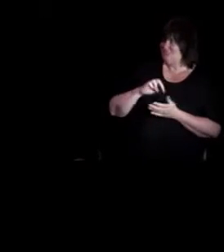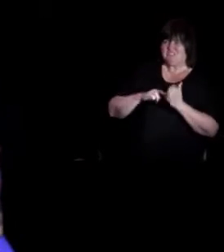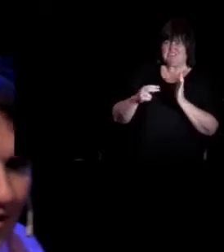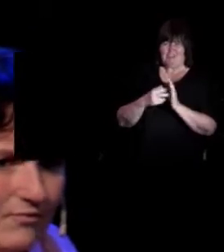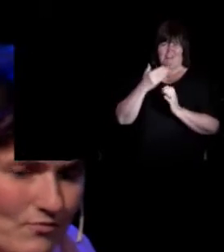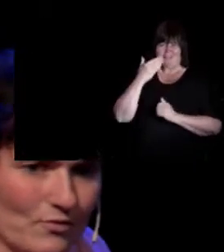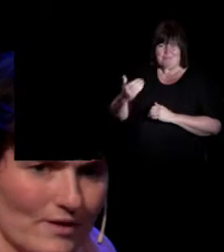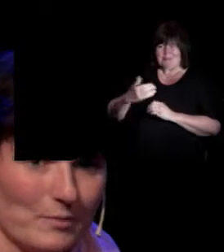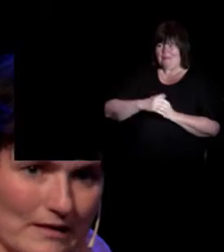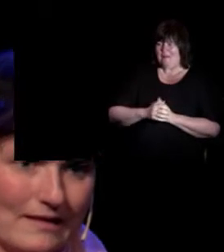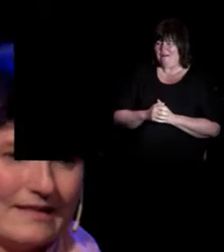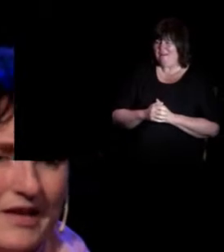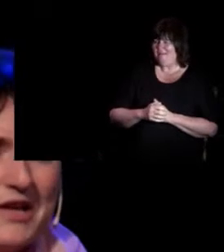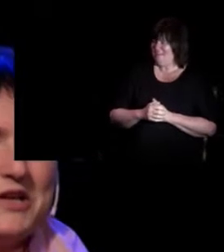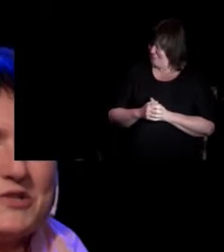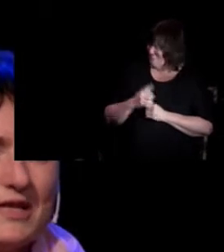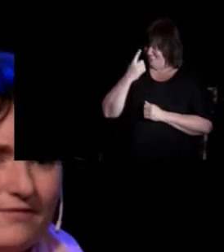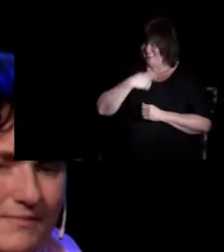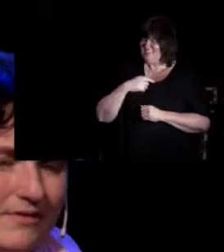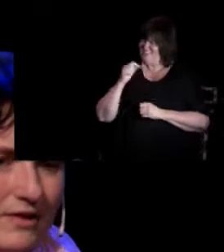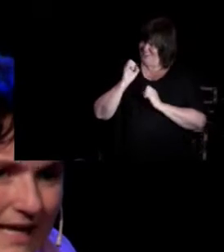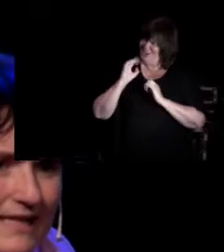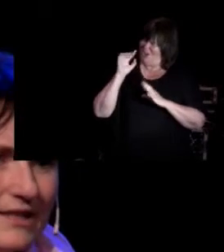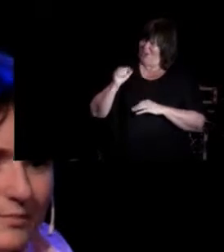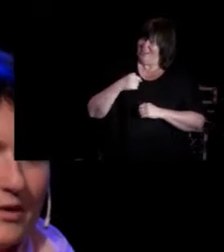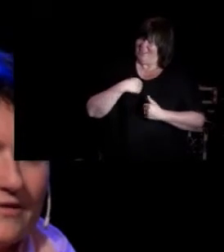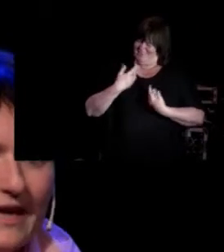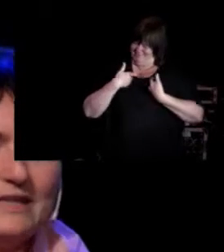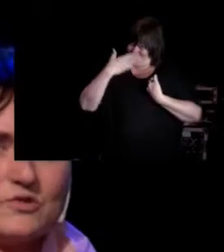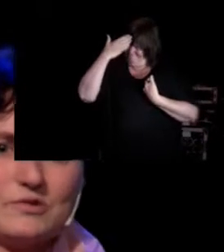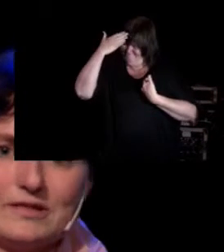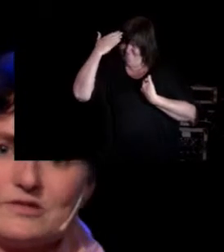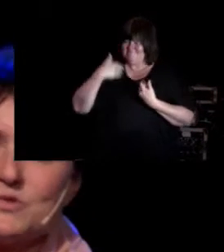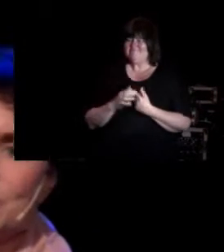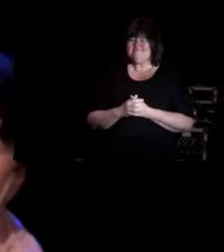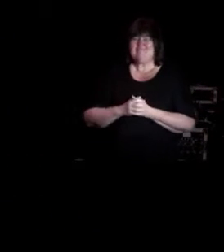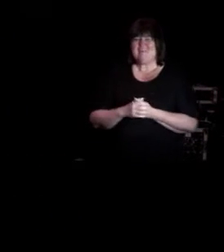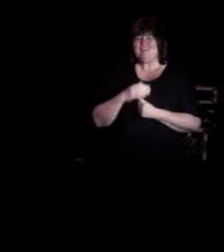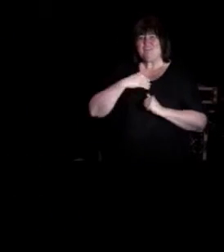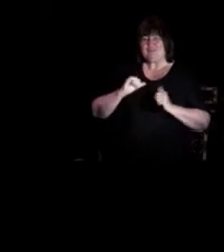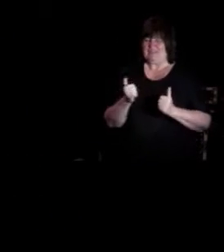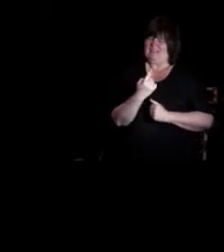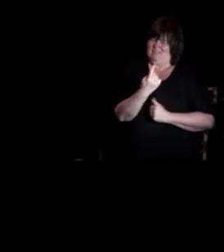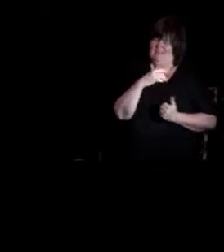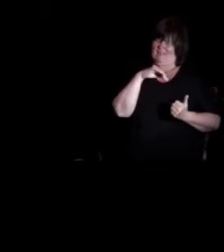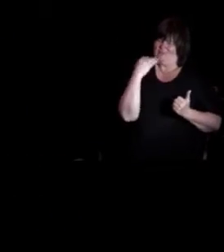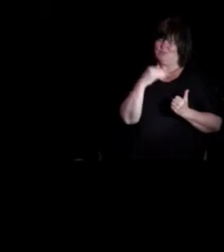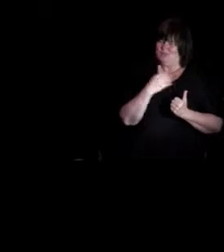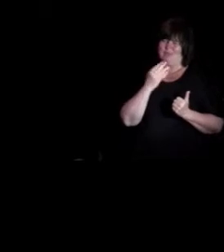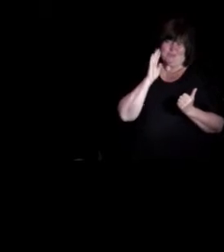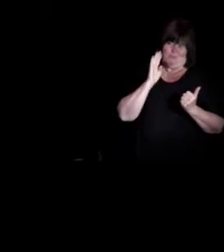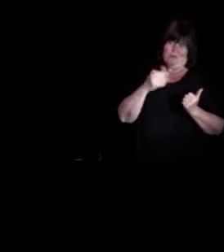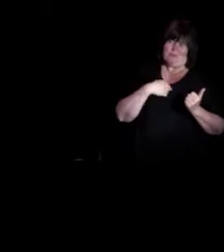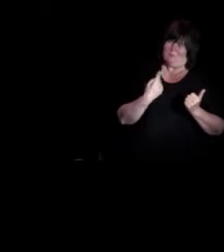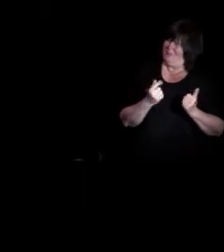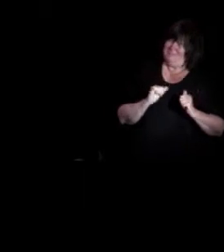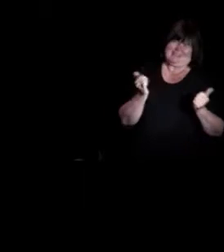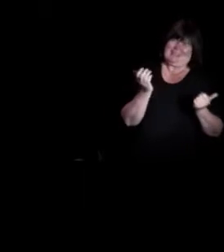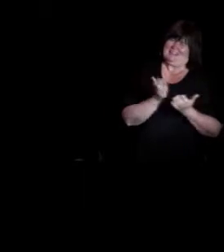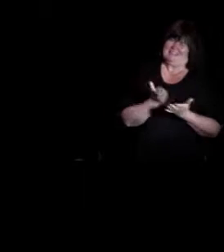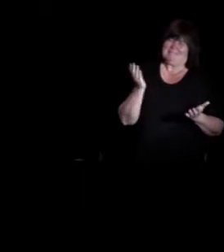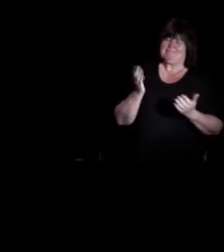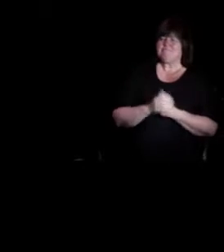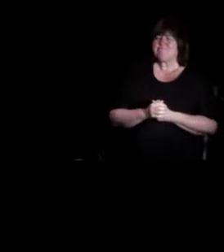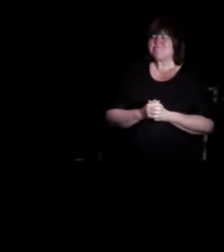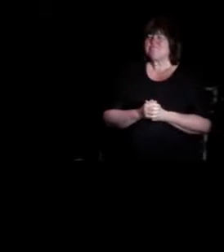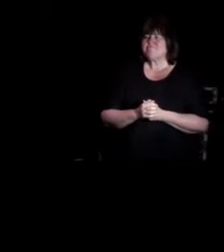Tenkte at det her får du til, Birgitt. Så det var greit at det bare var en student som satt og hørte på meg da. Så kom moren